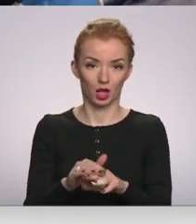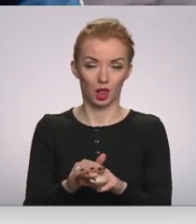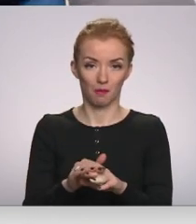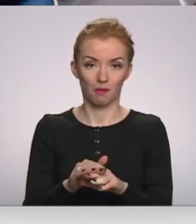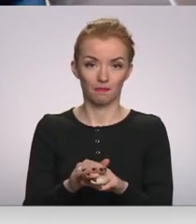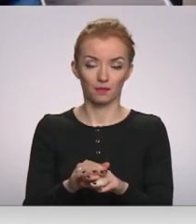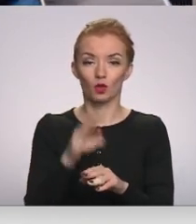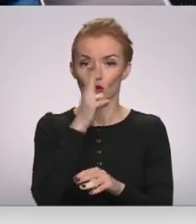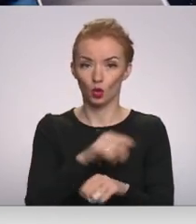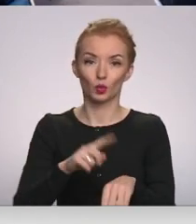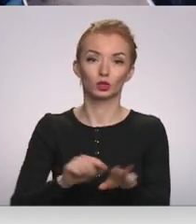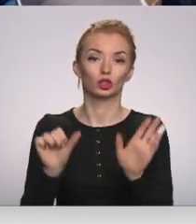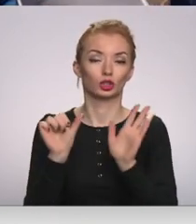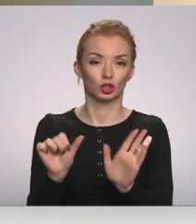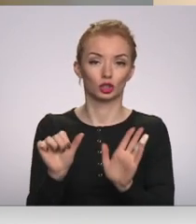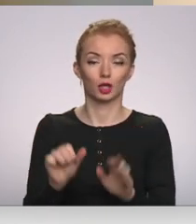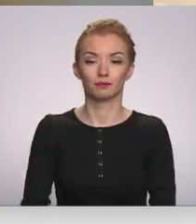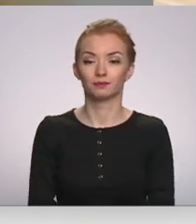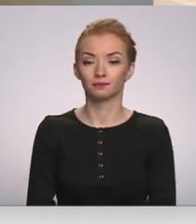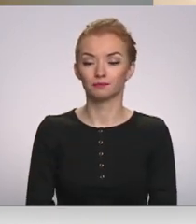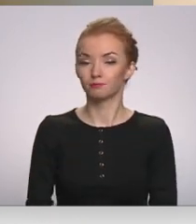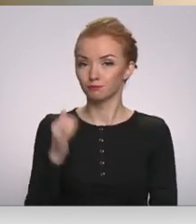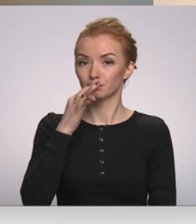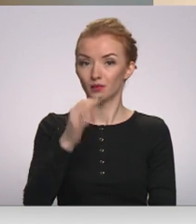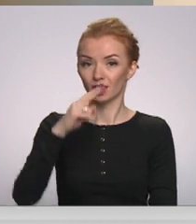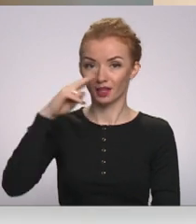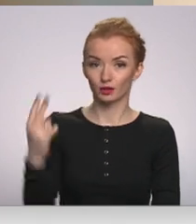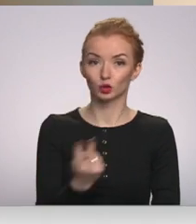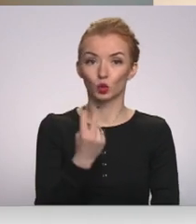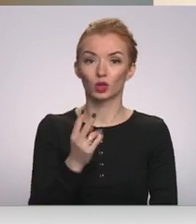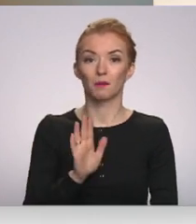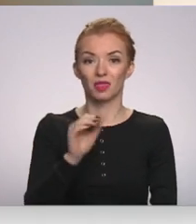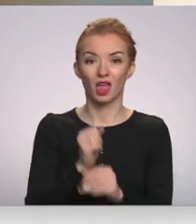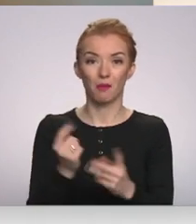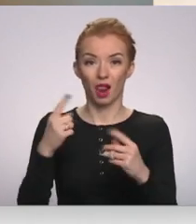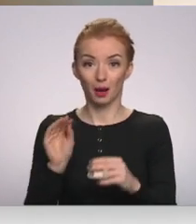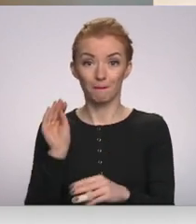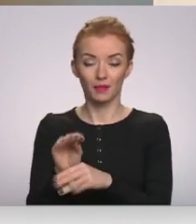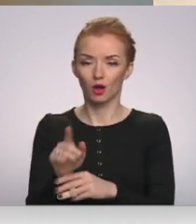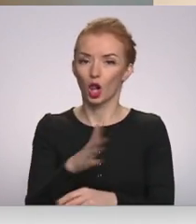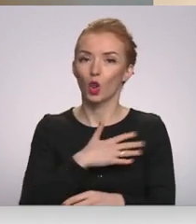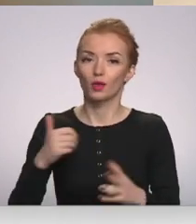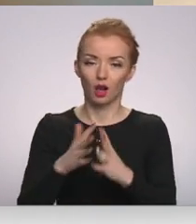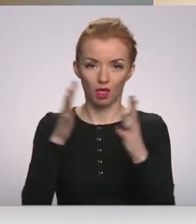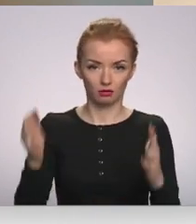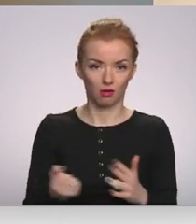nejātrākā no pulksten 6. Šīs divas stundas pie darba laika ir ļoti nozīmīgs atbalsts